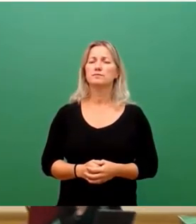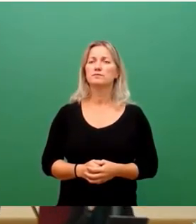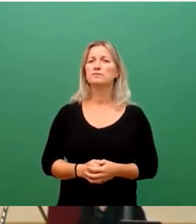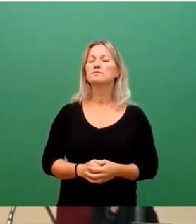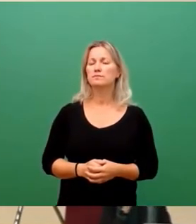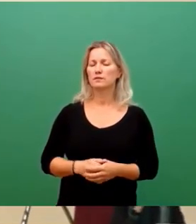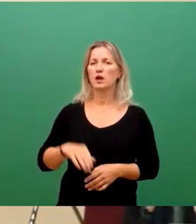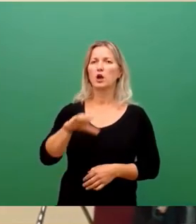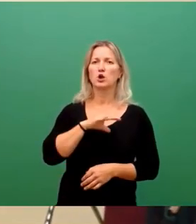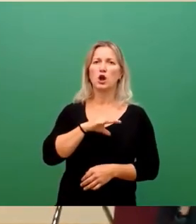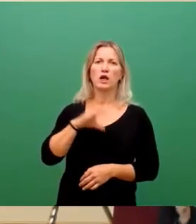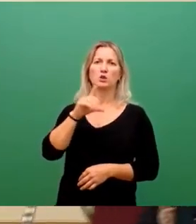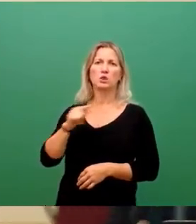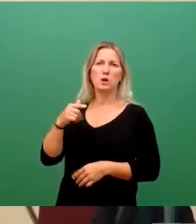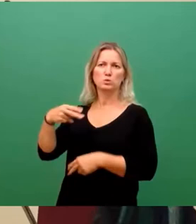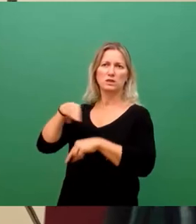Kollege Dornhauser.